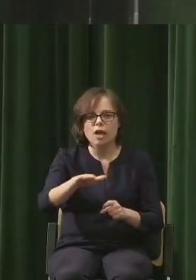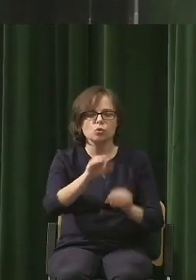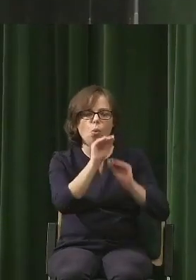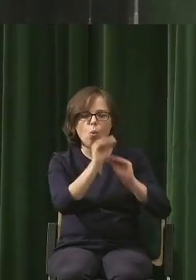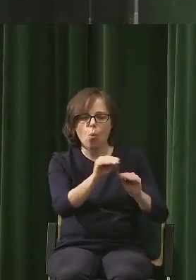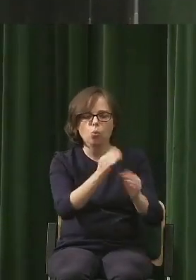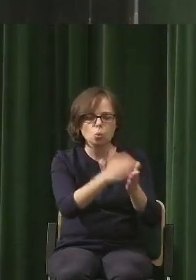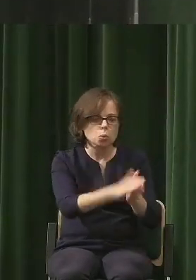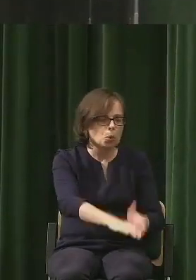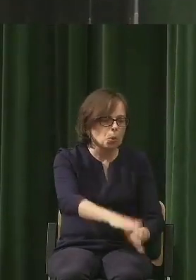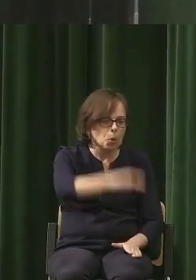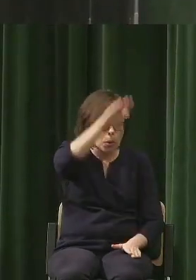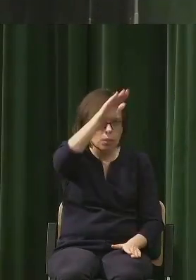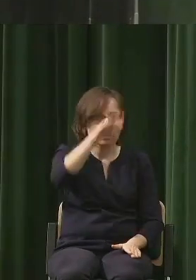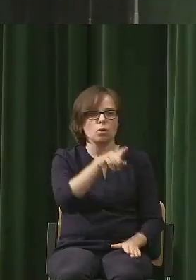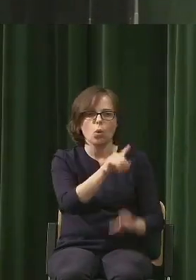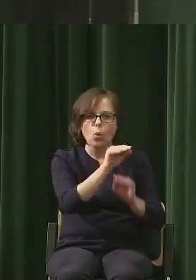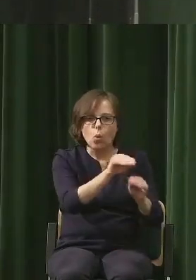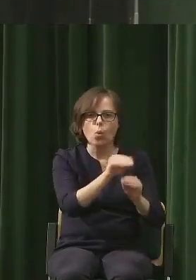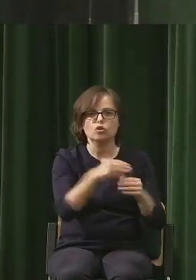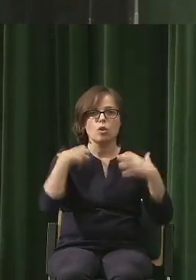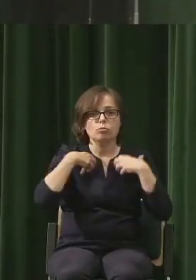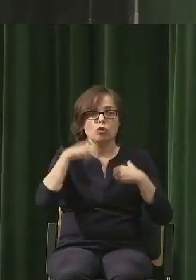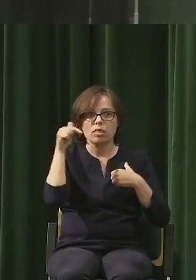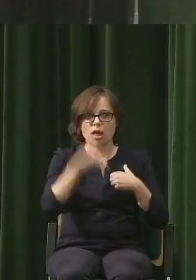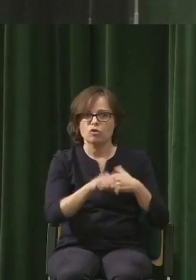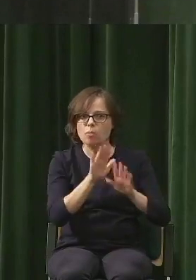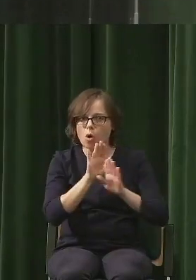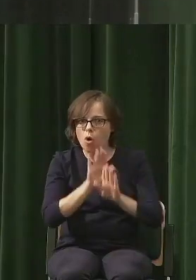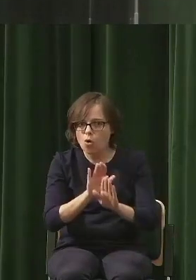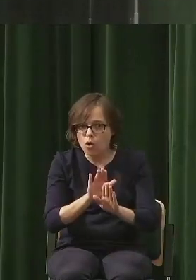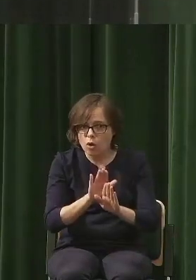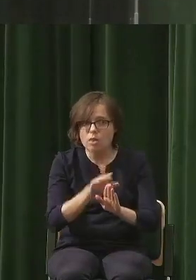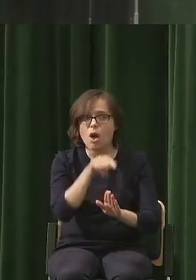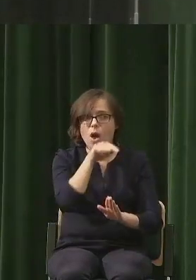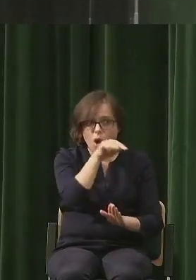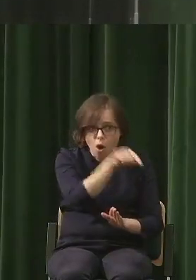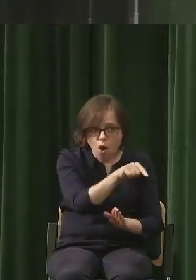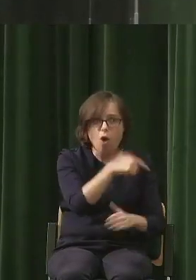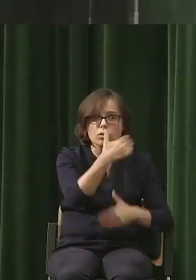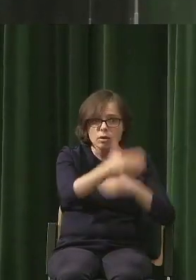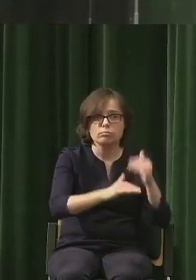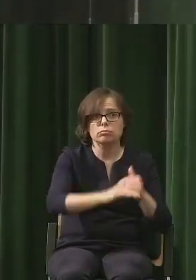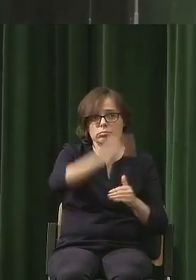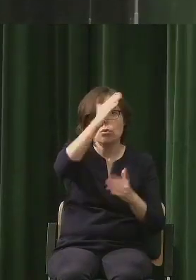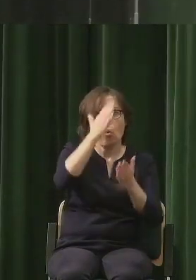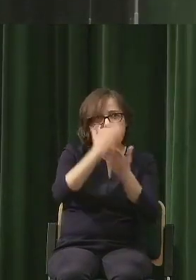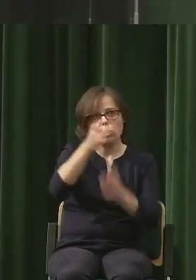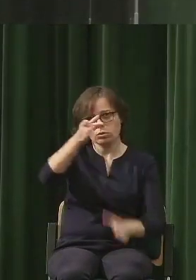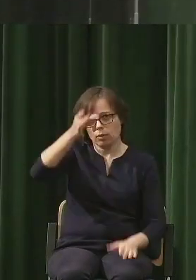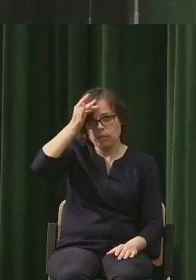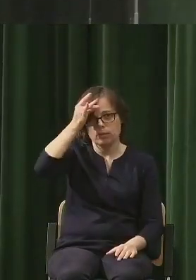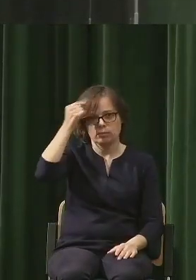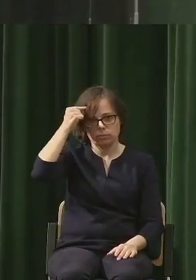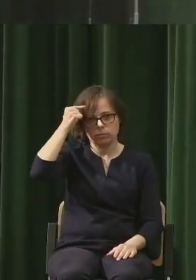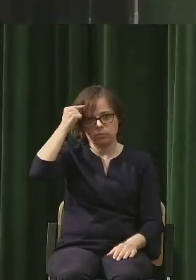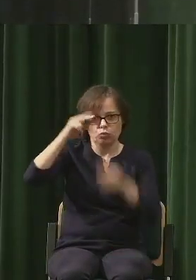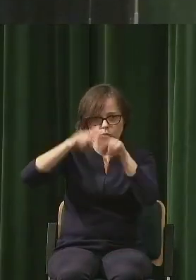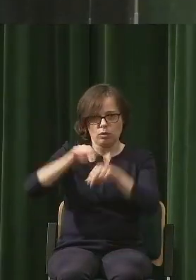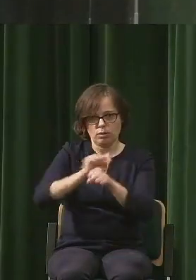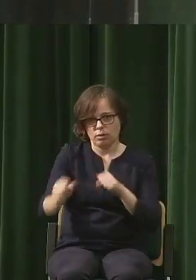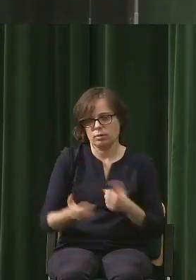na przykład o tym, że trzeba chronić środowisko od małego, to one naprawdę mają to zbite już w głowę. W Polsce tego